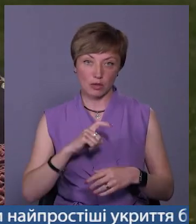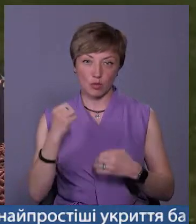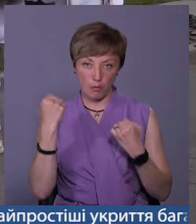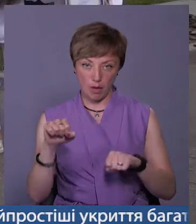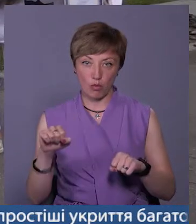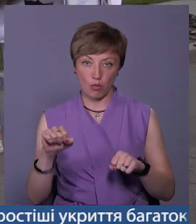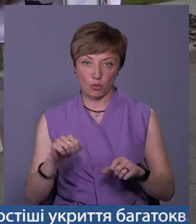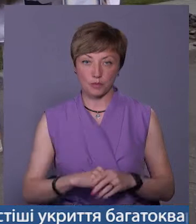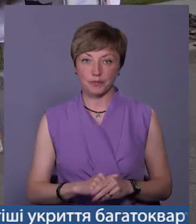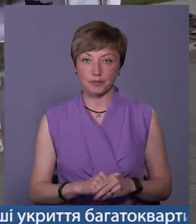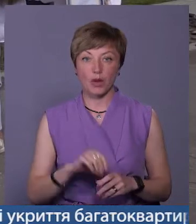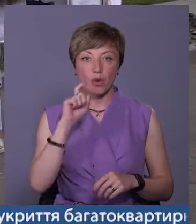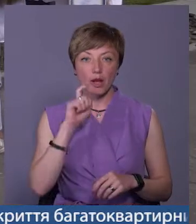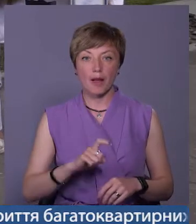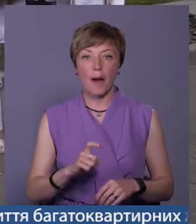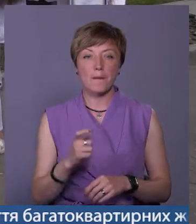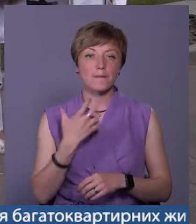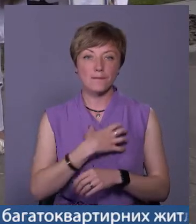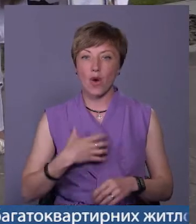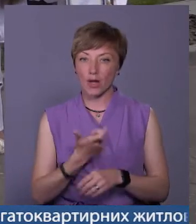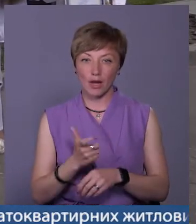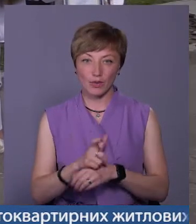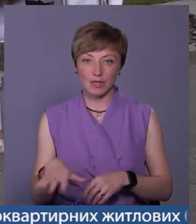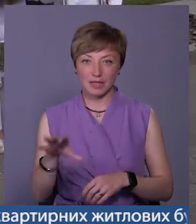перемогу. Україна понад усе!